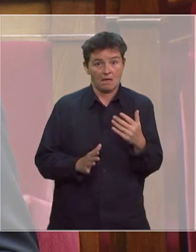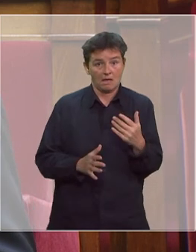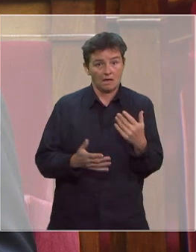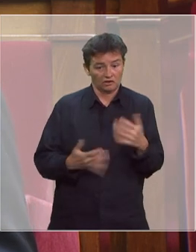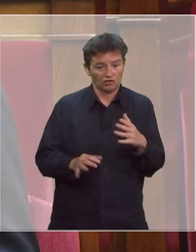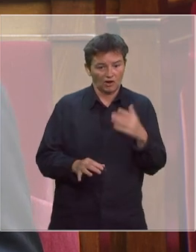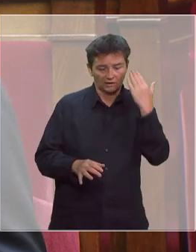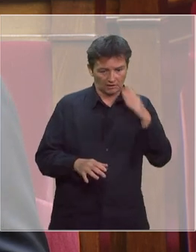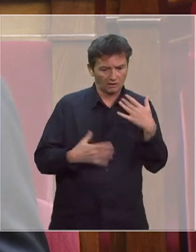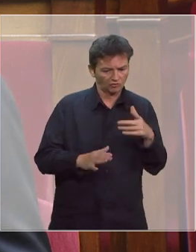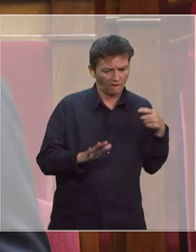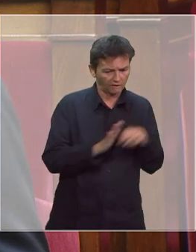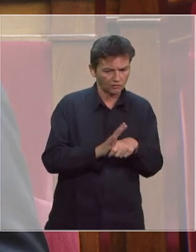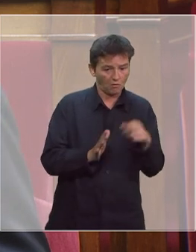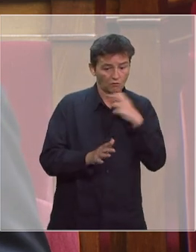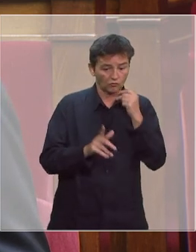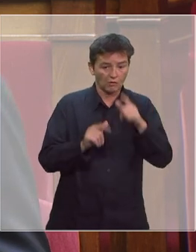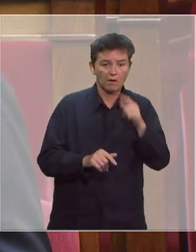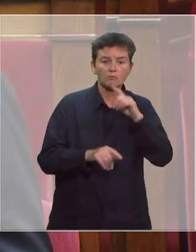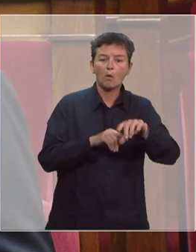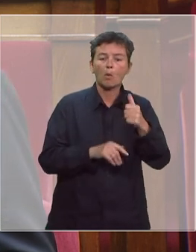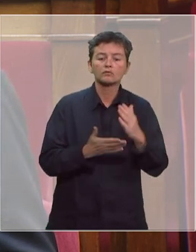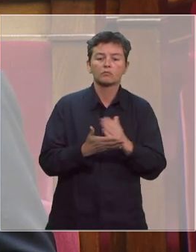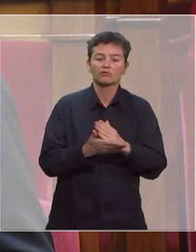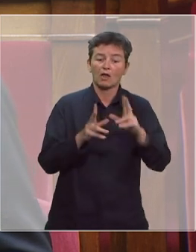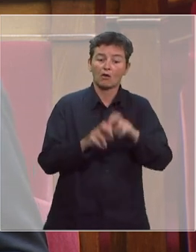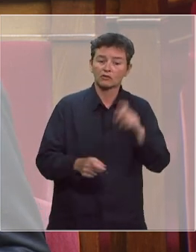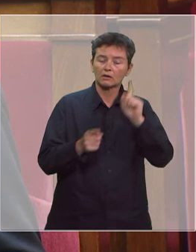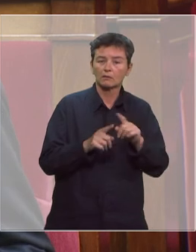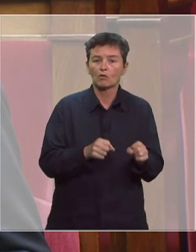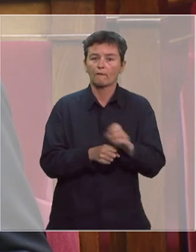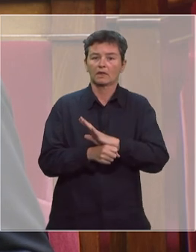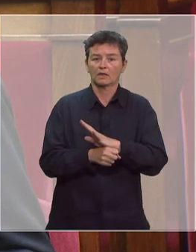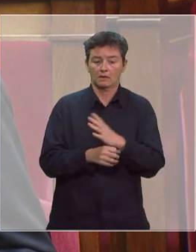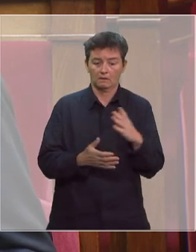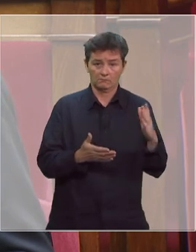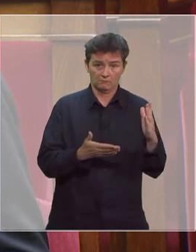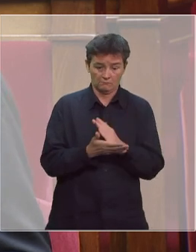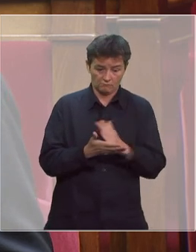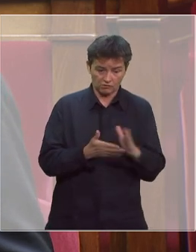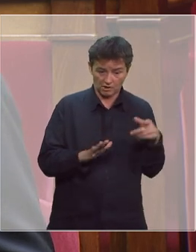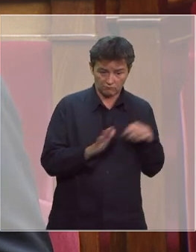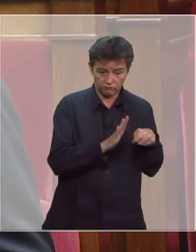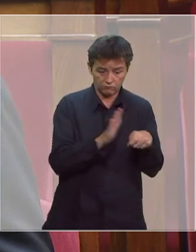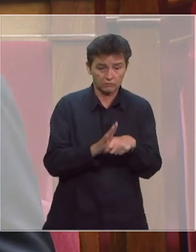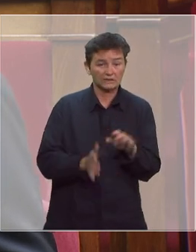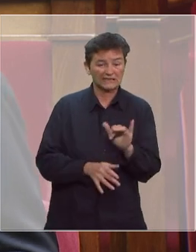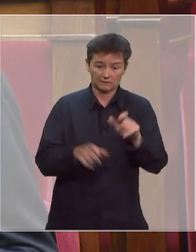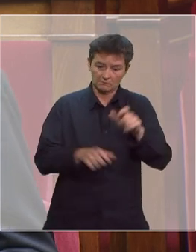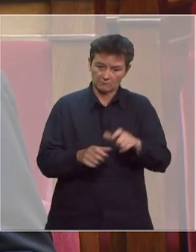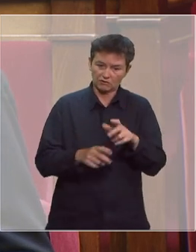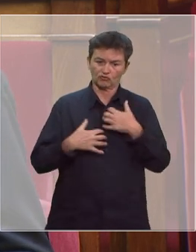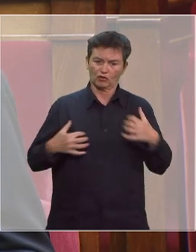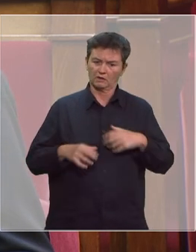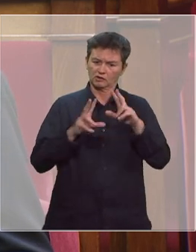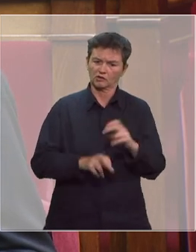déjà été attribués pour 11 projets de recherche liés au Covid-19. Ces projets, portés par des chercheurs français d'excellence, sont une